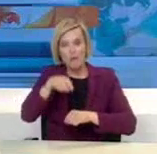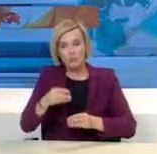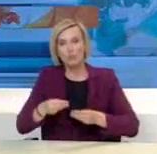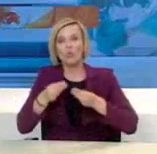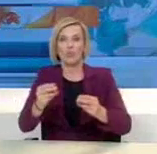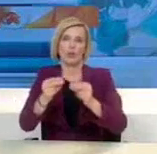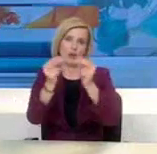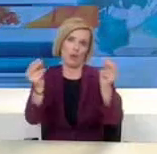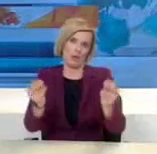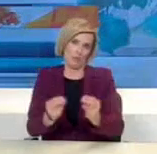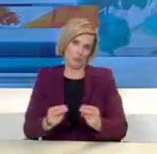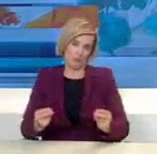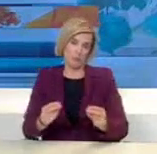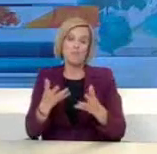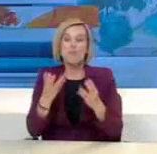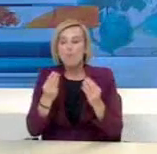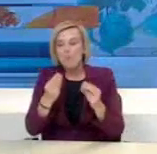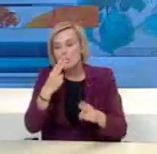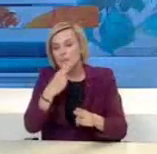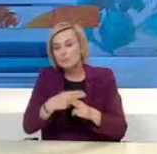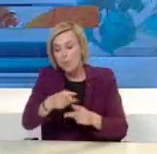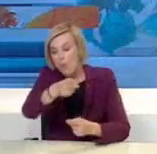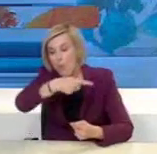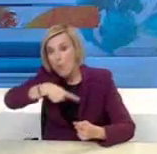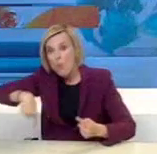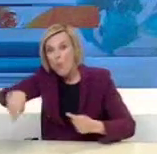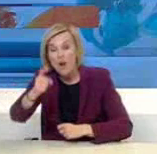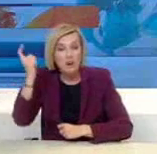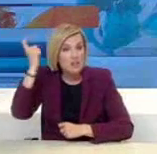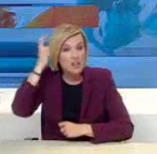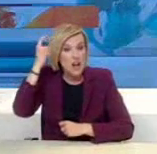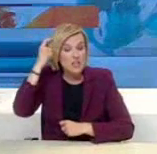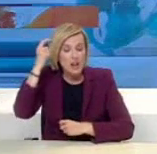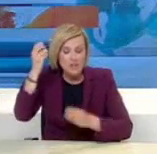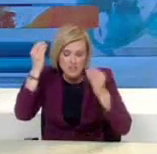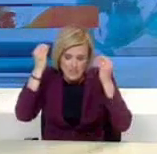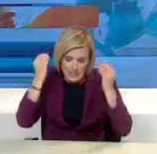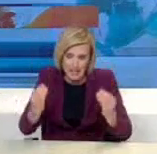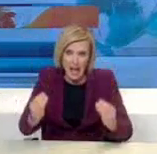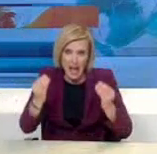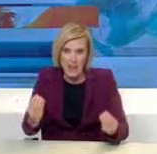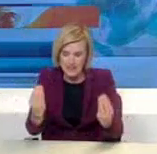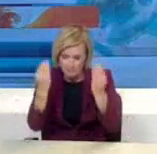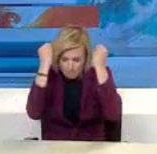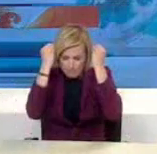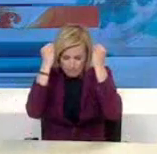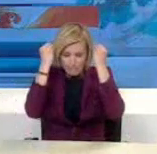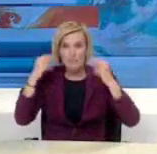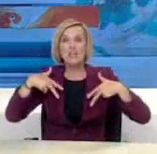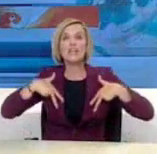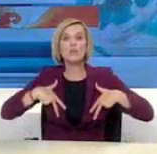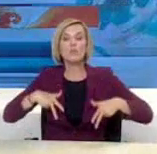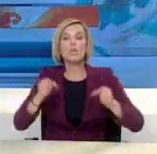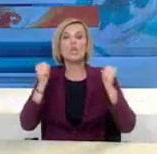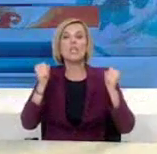Είναι πολύ σημαντικό οι πολίτες να συμμορφωθούν με τις οδηγίες του Υπουργείου Υγείας και του Εθνικού